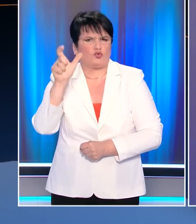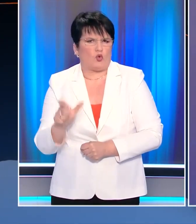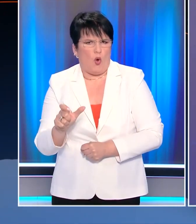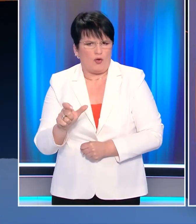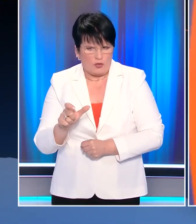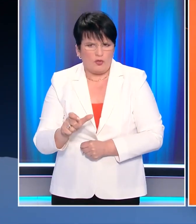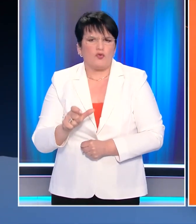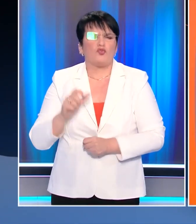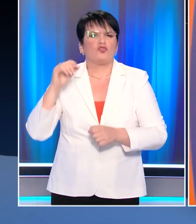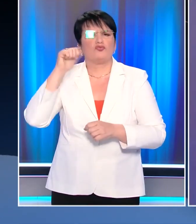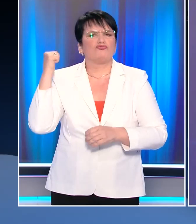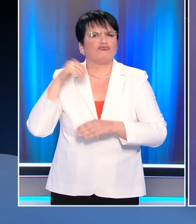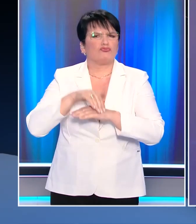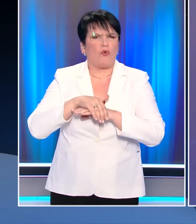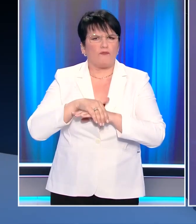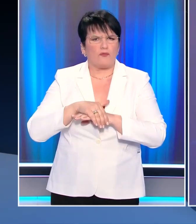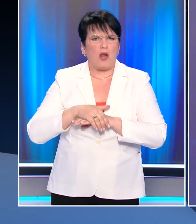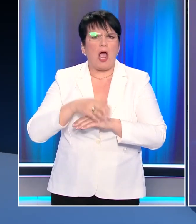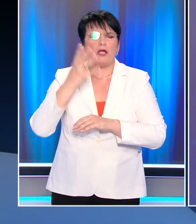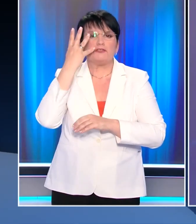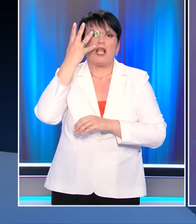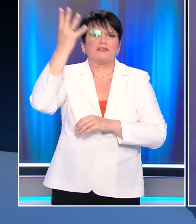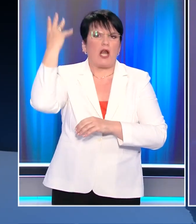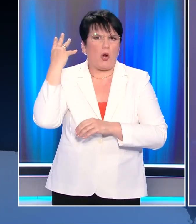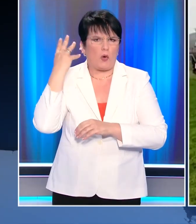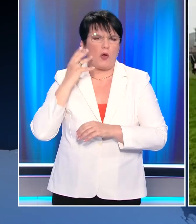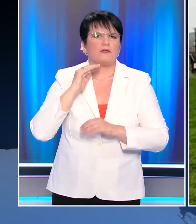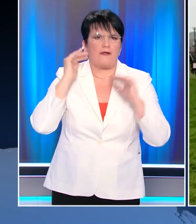αιματηρός πόλεμος της νύχτας ξεκίνησε πριν από 4 χρόνια.